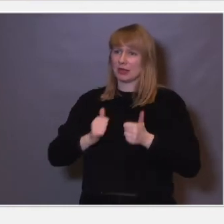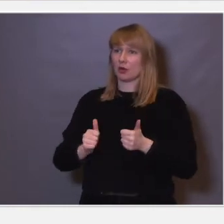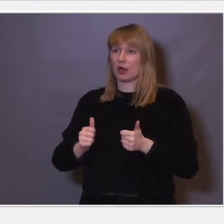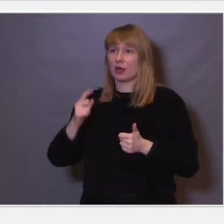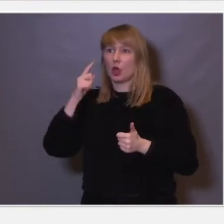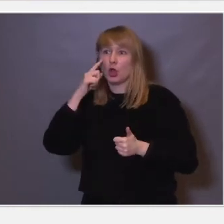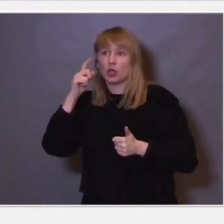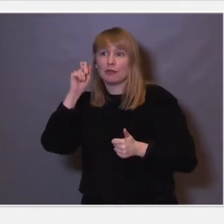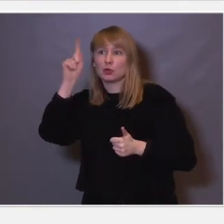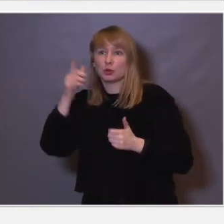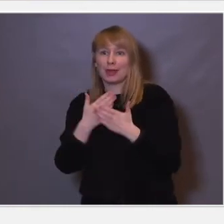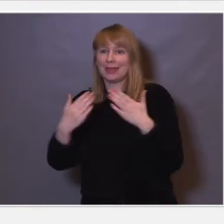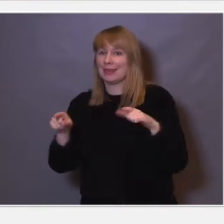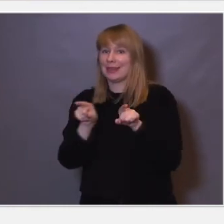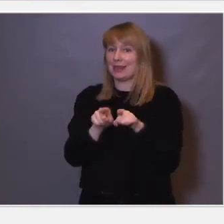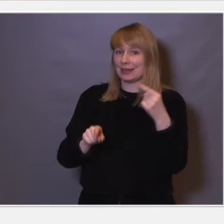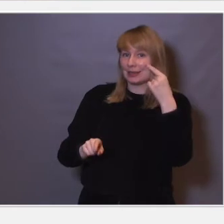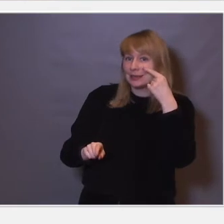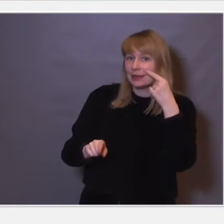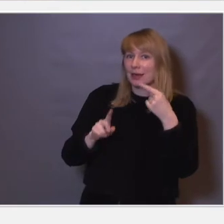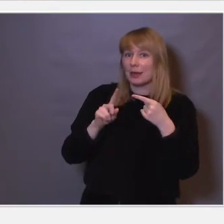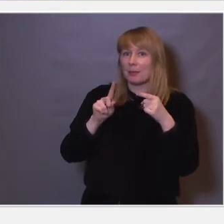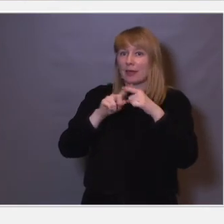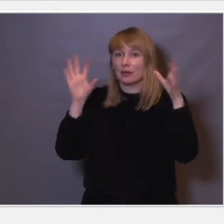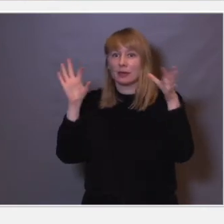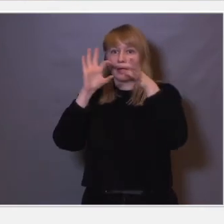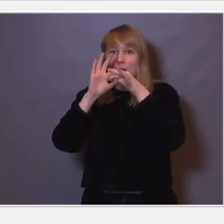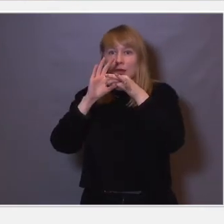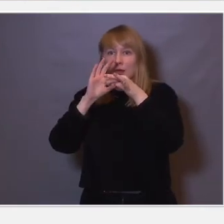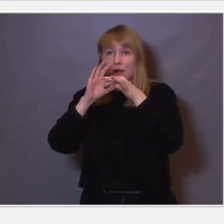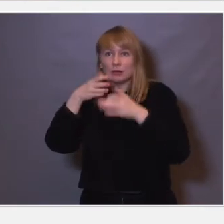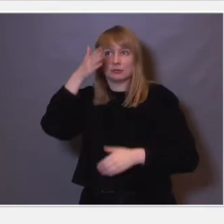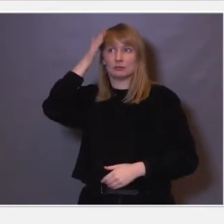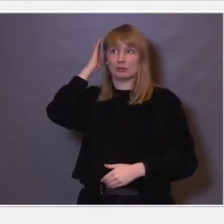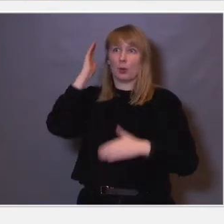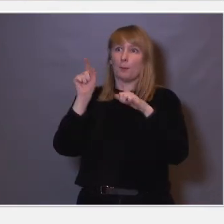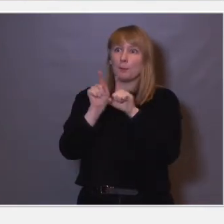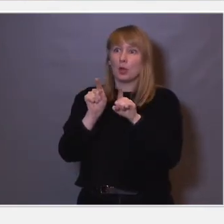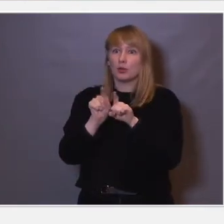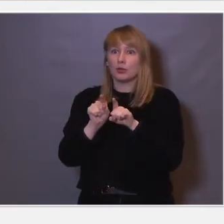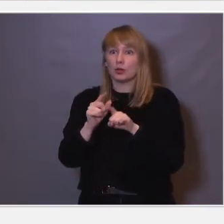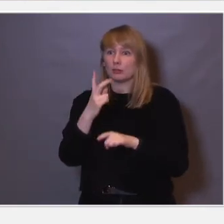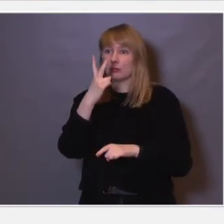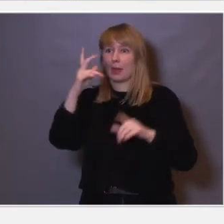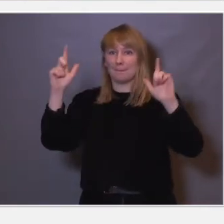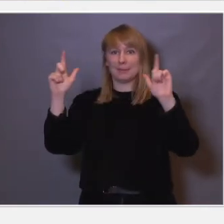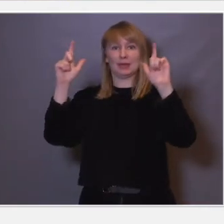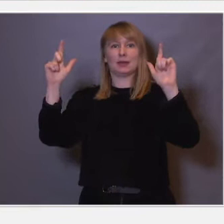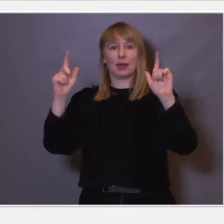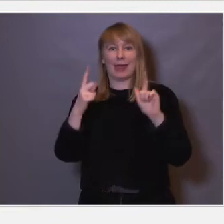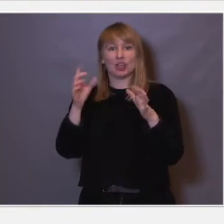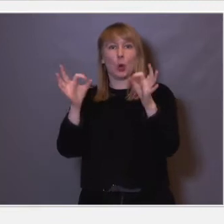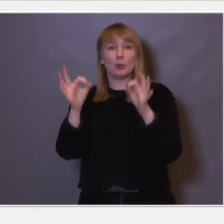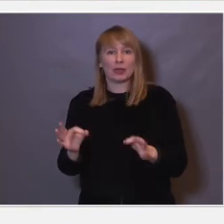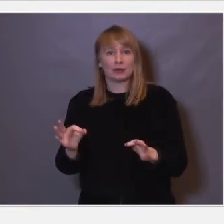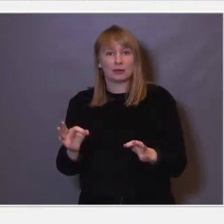ett øye er ikke helt identisk med den andre, men det kommer sammen i hjernen, og på den måten så får vi et bilde av et objekt, så vi